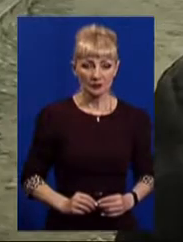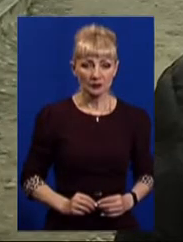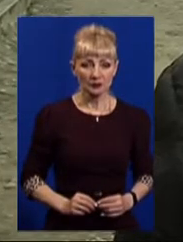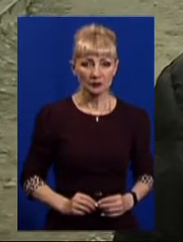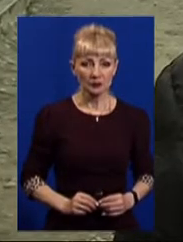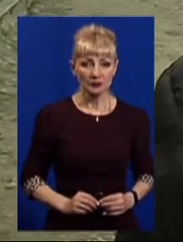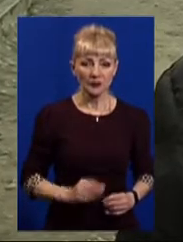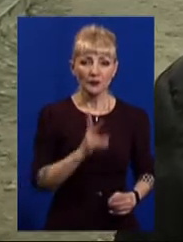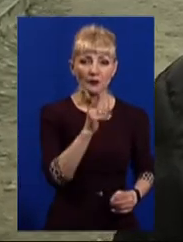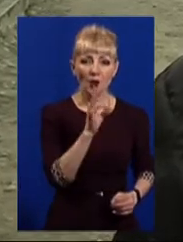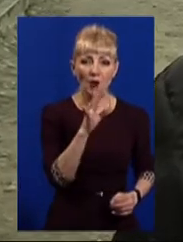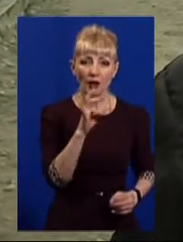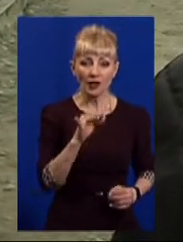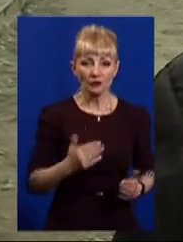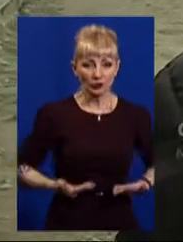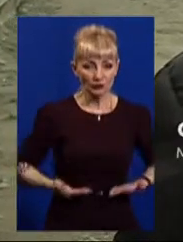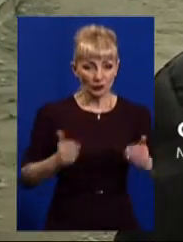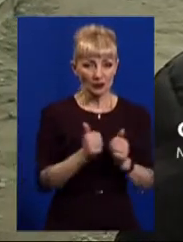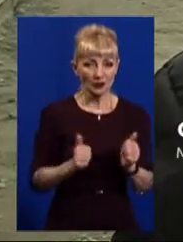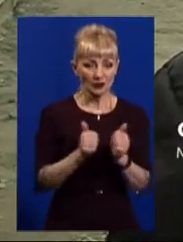Ольга Коваленко живе неподалік.